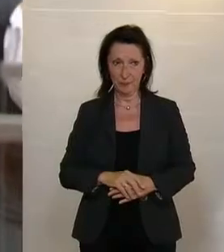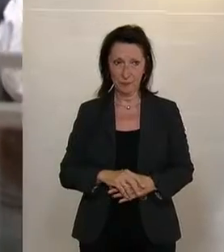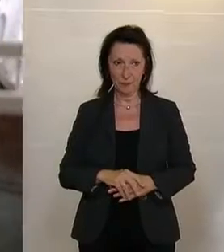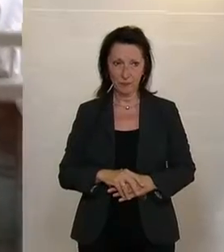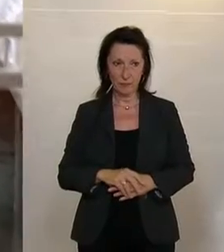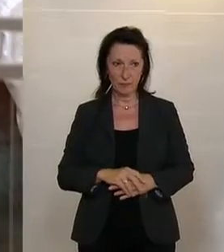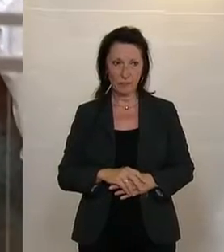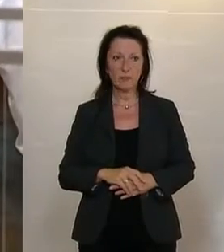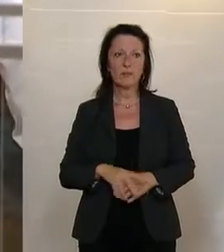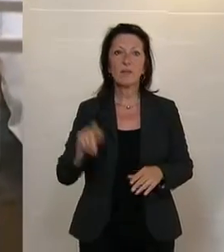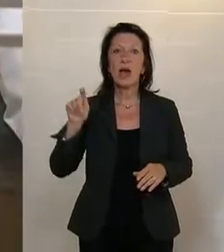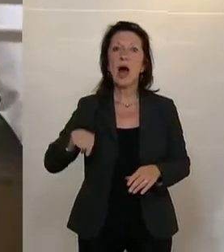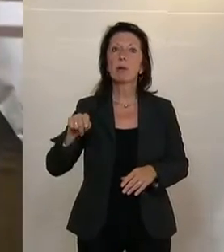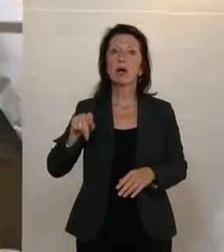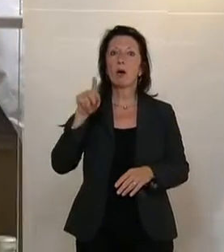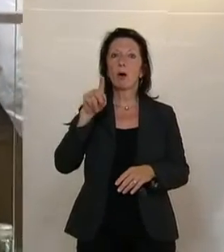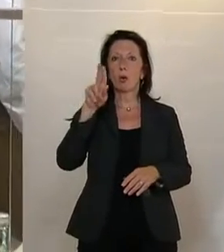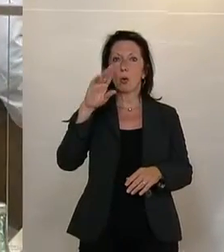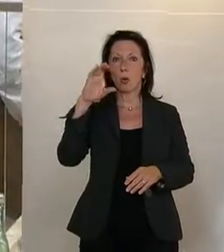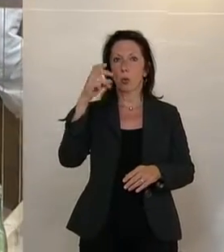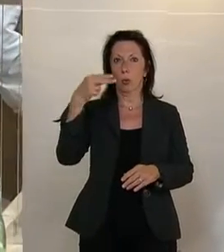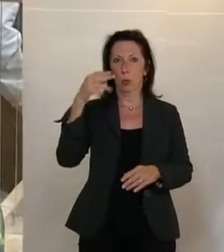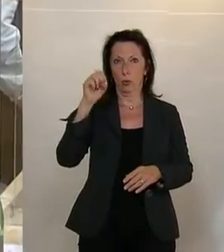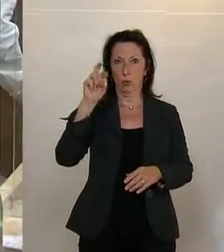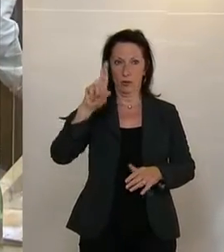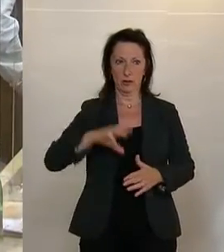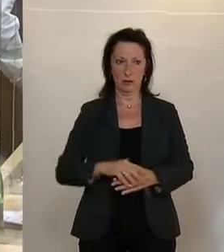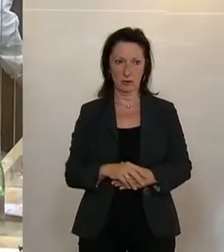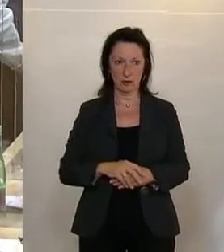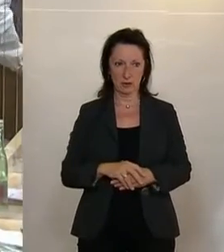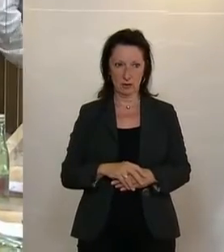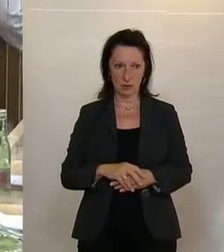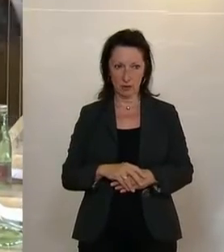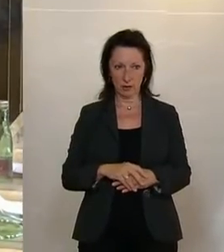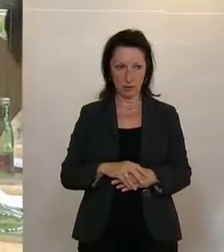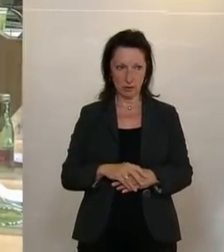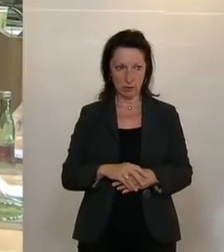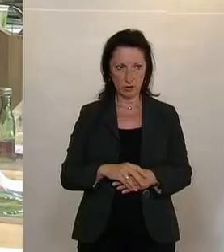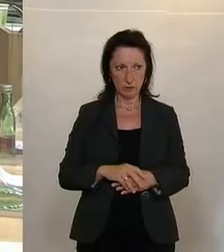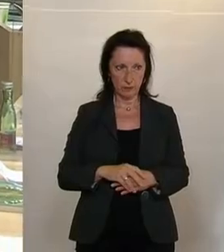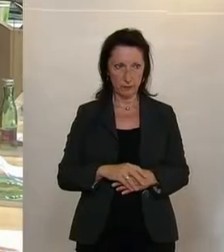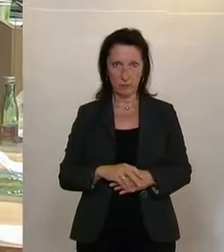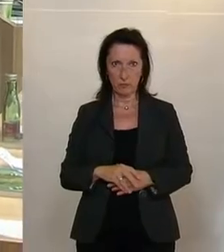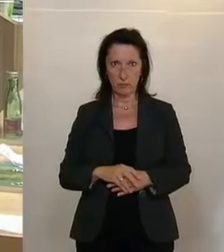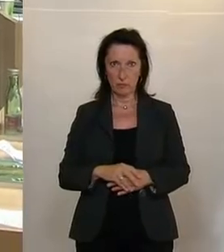Jetzt hat sich noch der Gesundheitssprecher der SPÖ zu Wort gemeldet, der Kärntner Philipp Kucher.